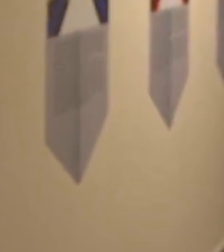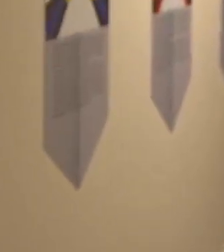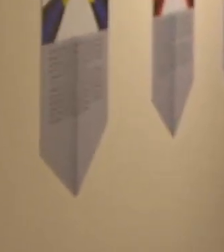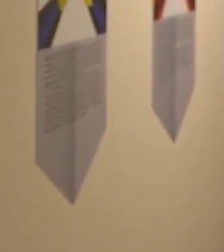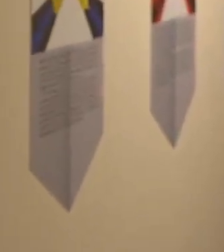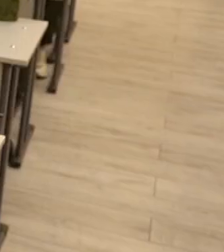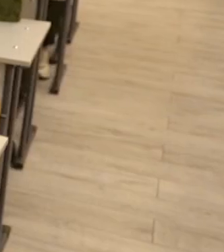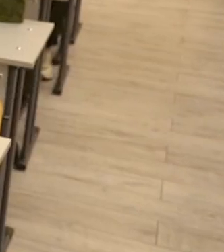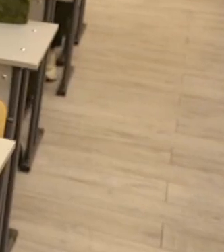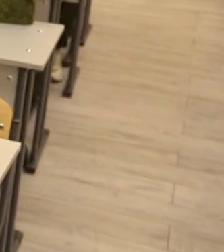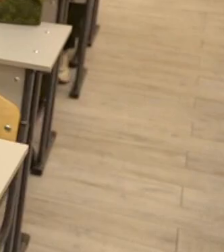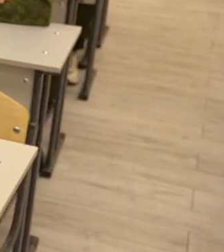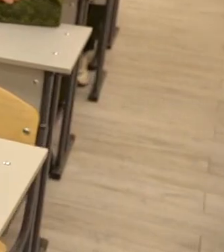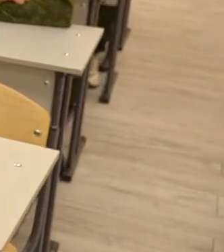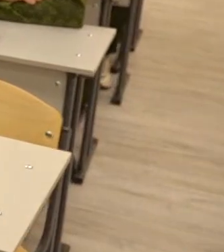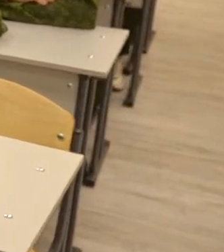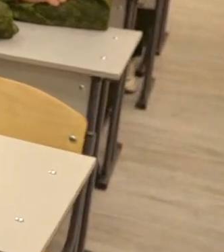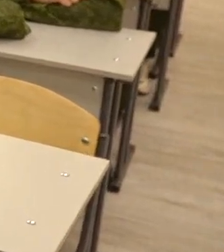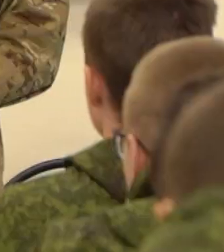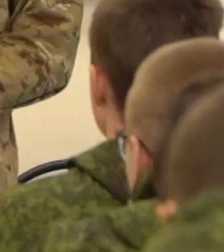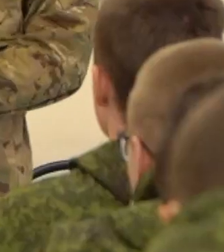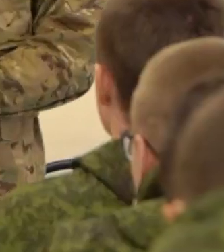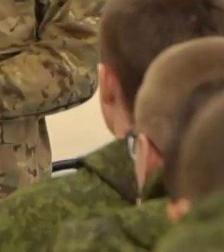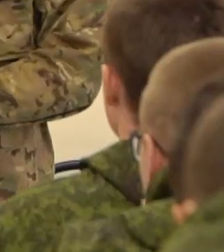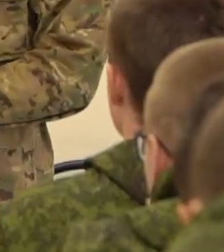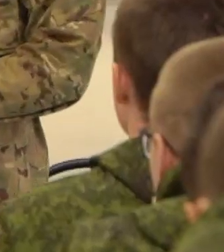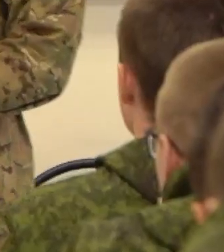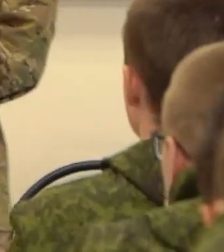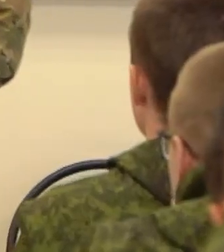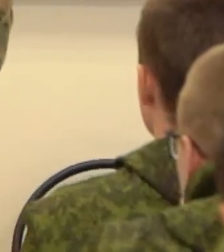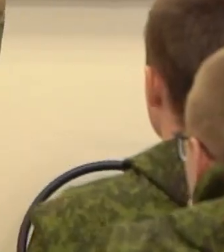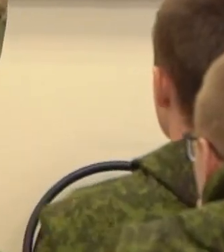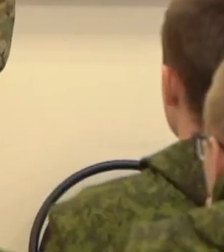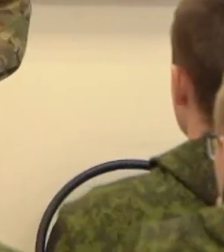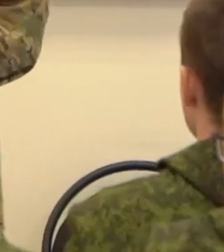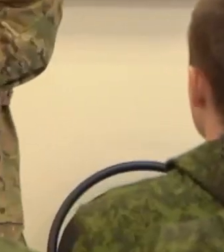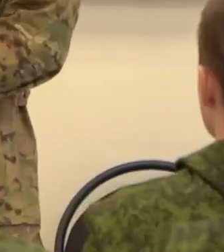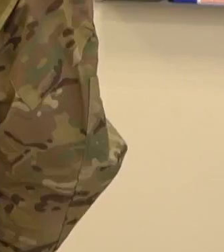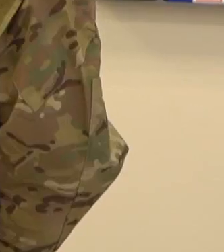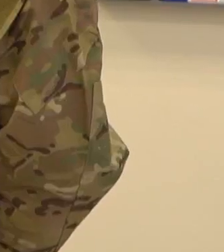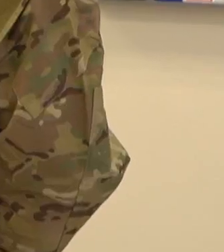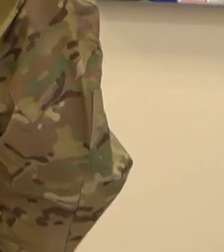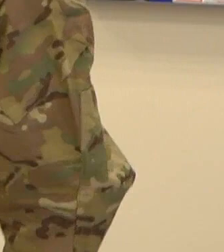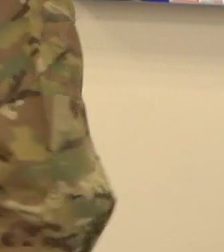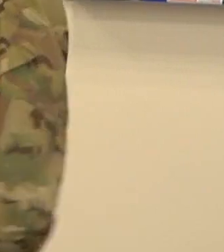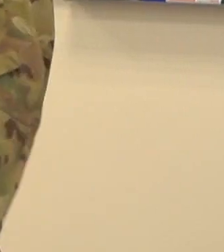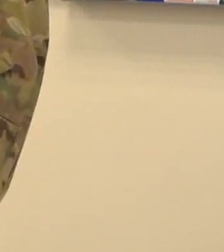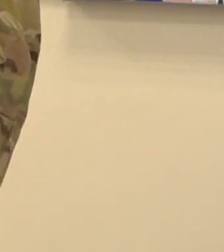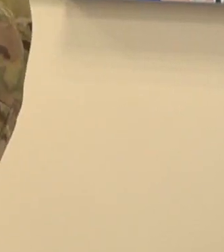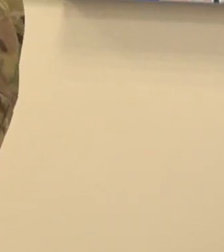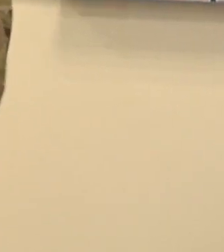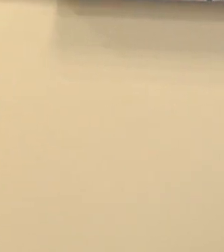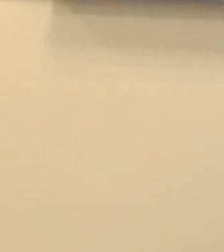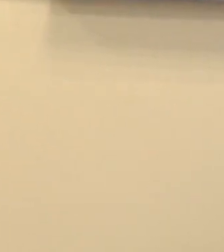часа. Занятия будут проводить во внеурочное время, а поделятся знаниями 20 инструкторов из числа ветеранов